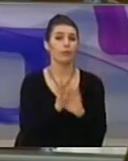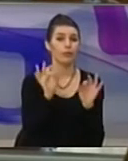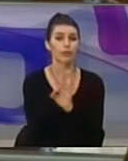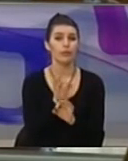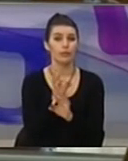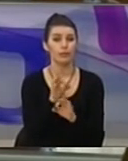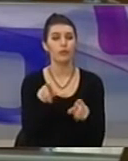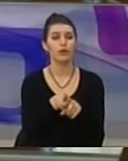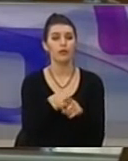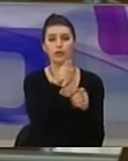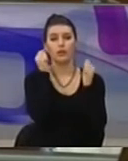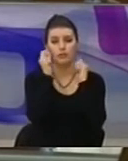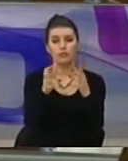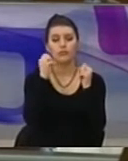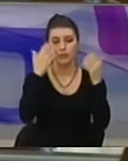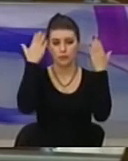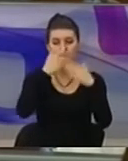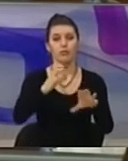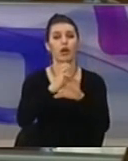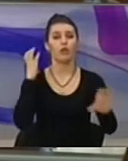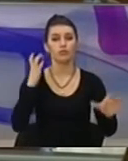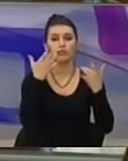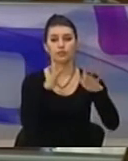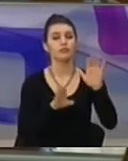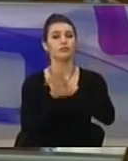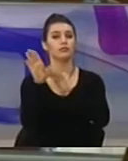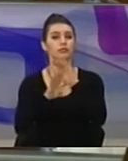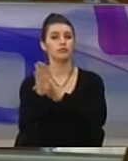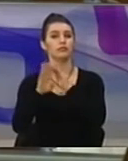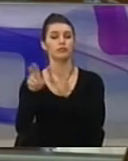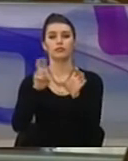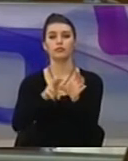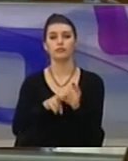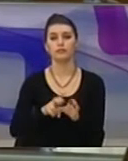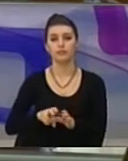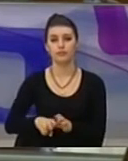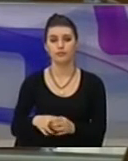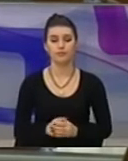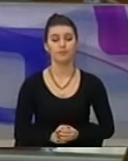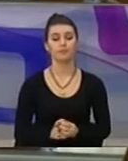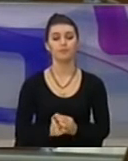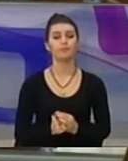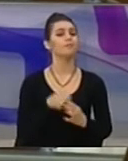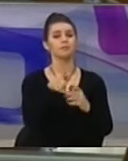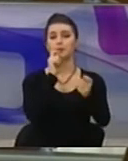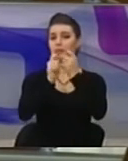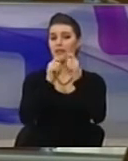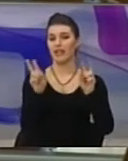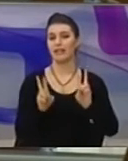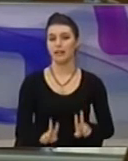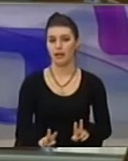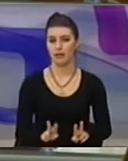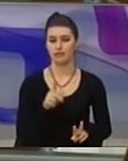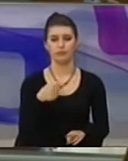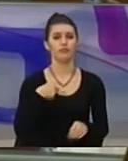imboshte gjithonat autobus drejt sërbis. Marveshja drejtësis, marveshja totalisht e papranuar dhe si e til, bënd